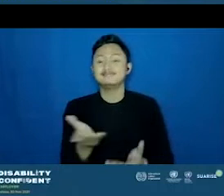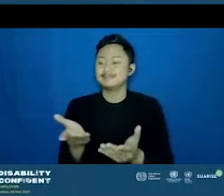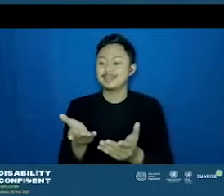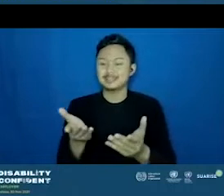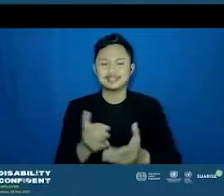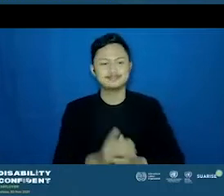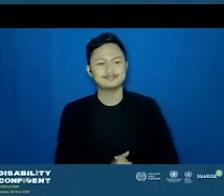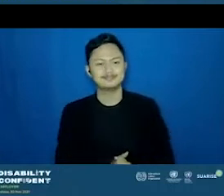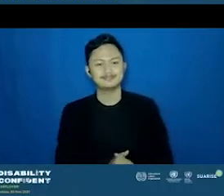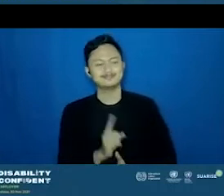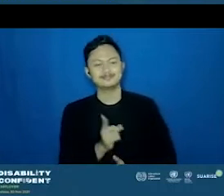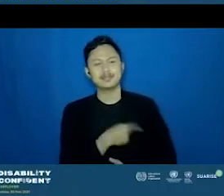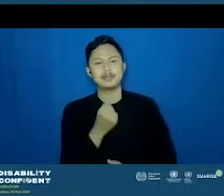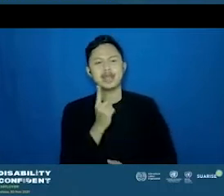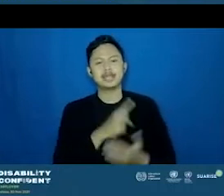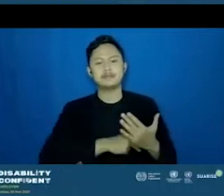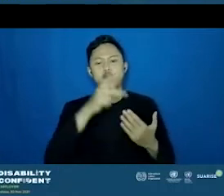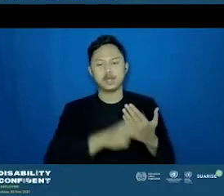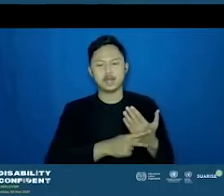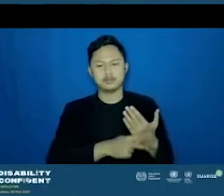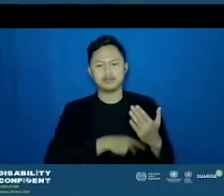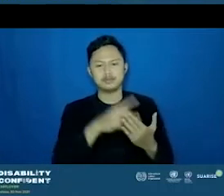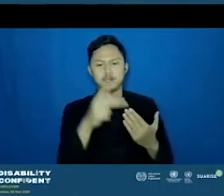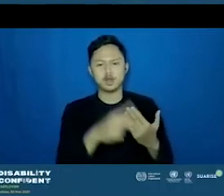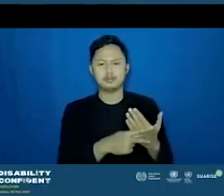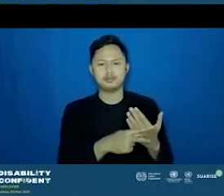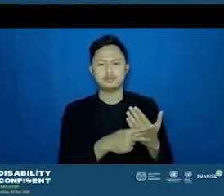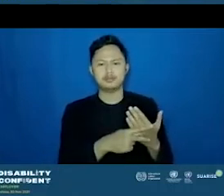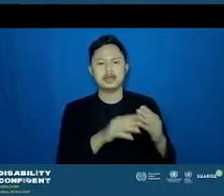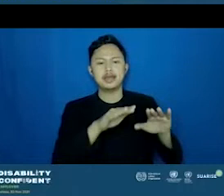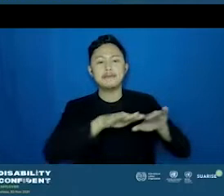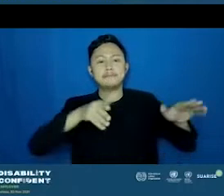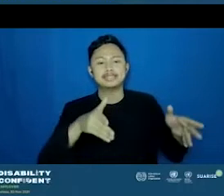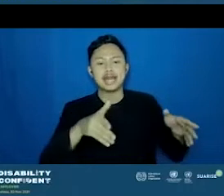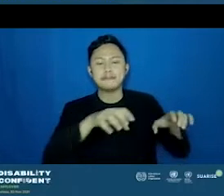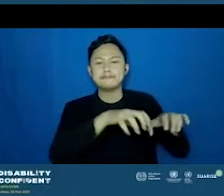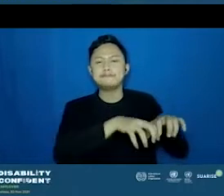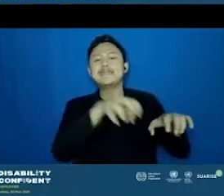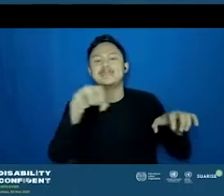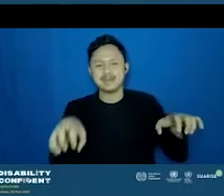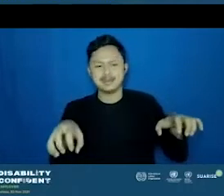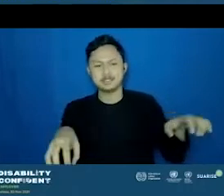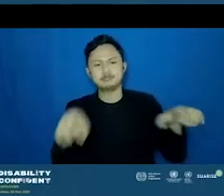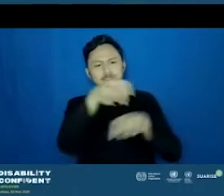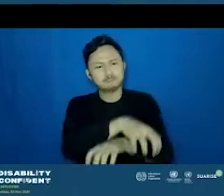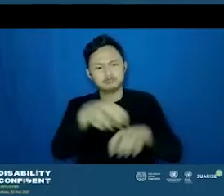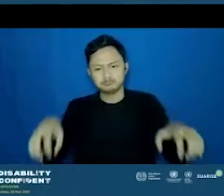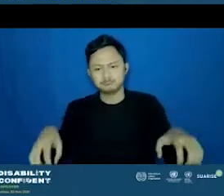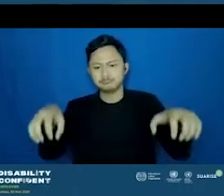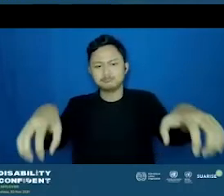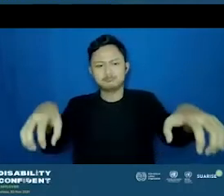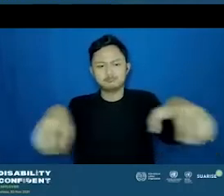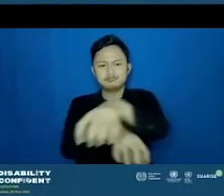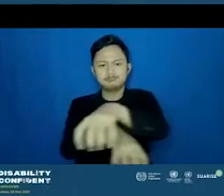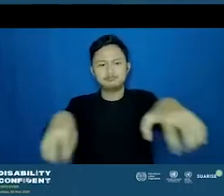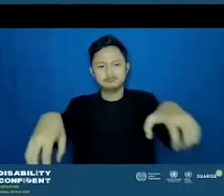Kami juga ada program berpindah meja gitu ya. Maksudnya ini yang berjalan biasanya gitu. Kami juga